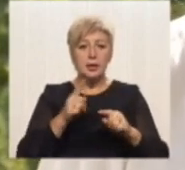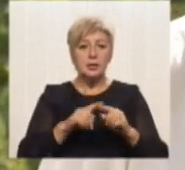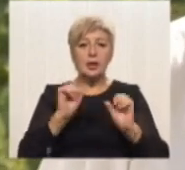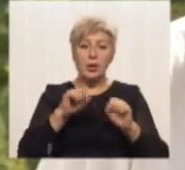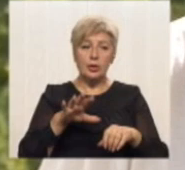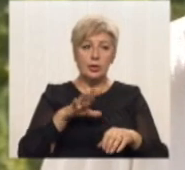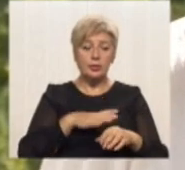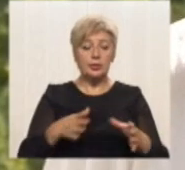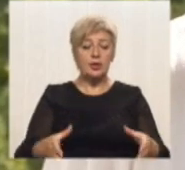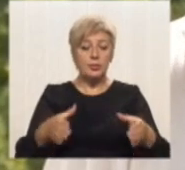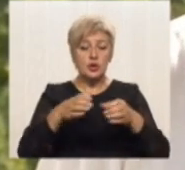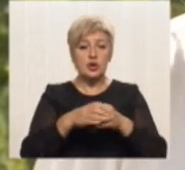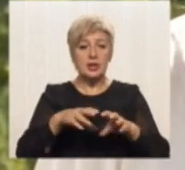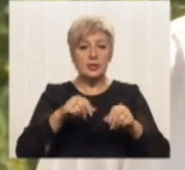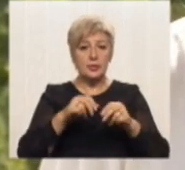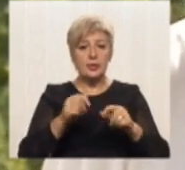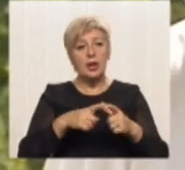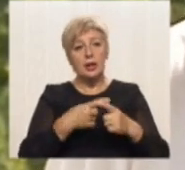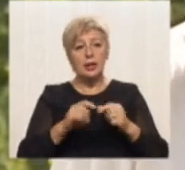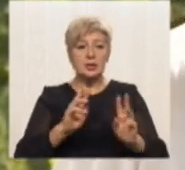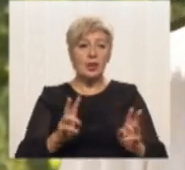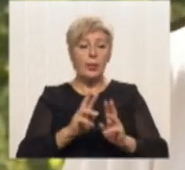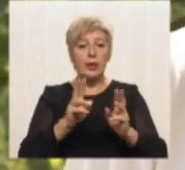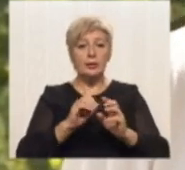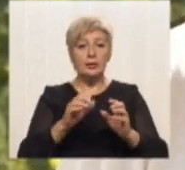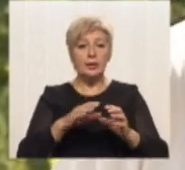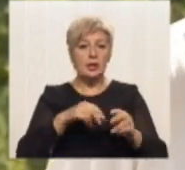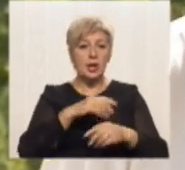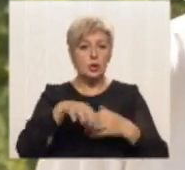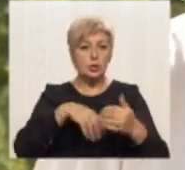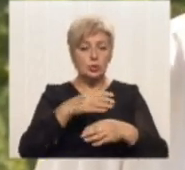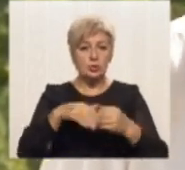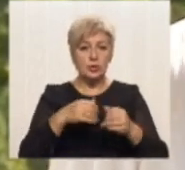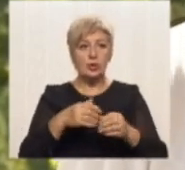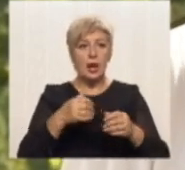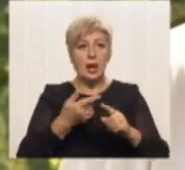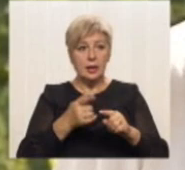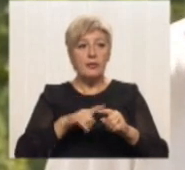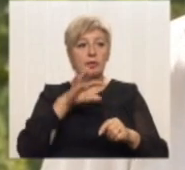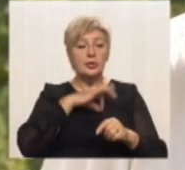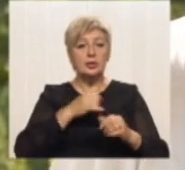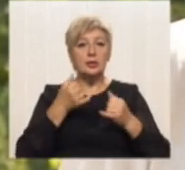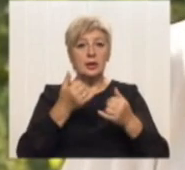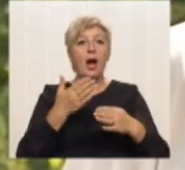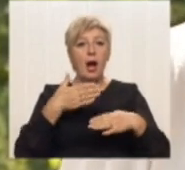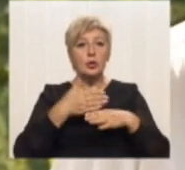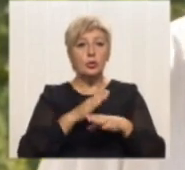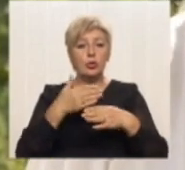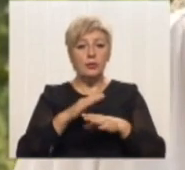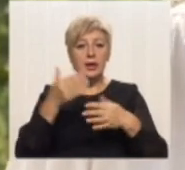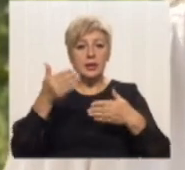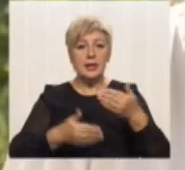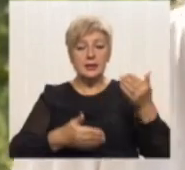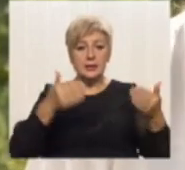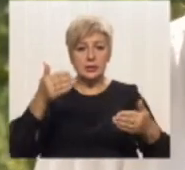з піском або запальнювальні суміші, які також метали. Кам'яня використовували для руйнування стін замку. Якщо якісь снаряди, які можна було